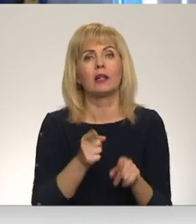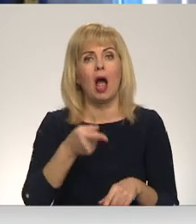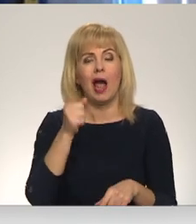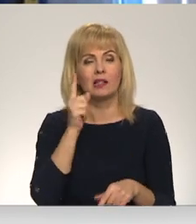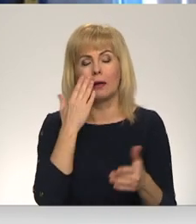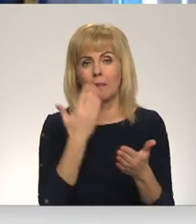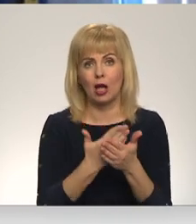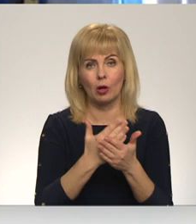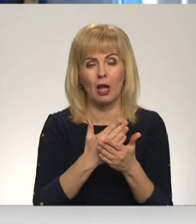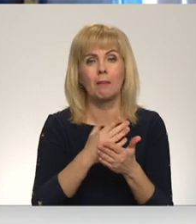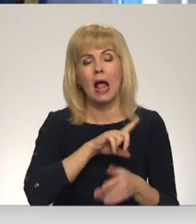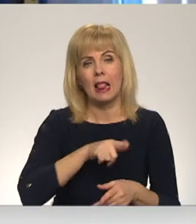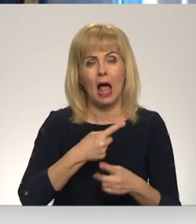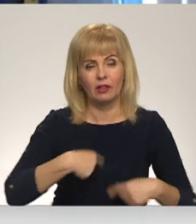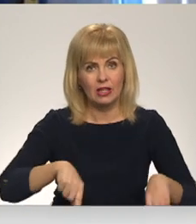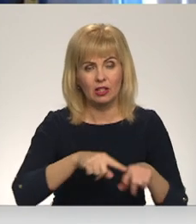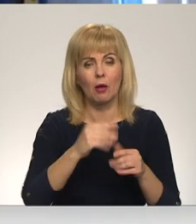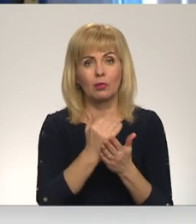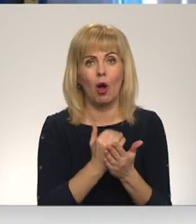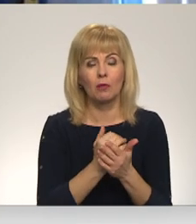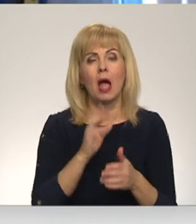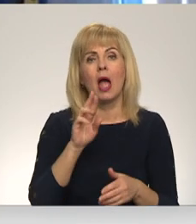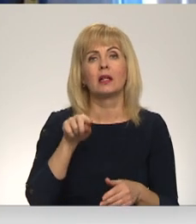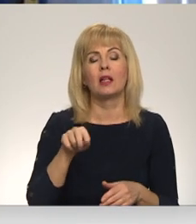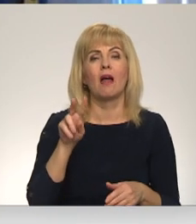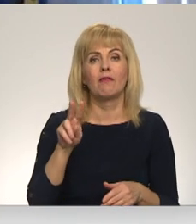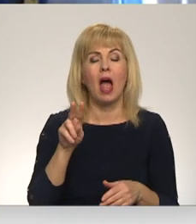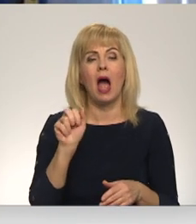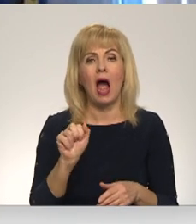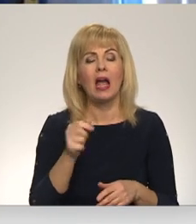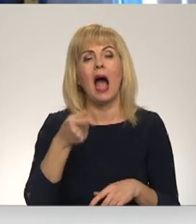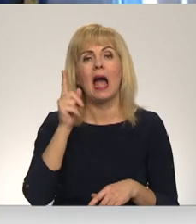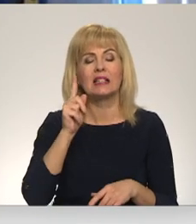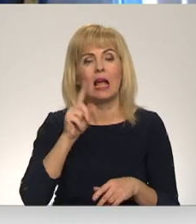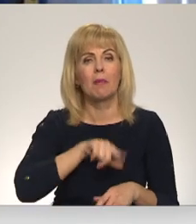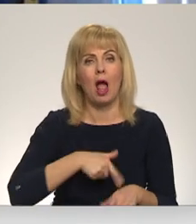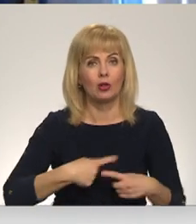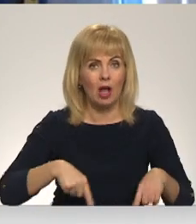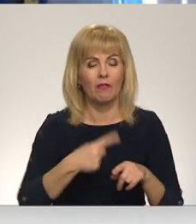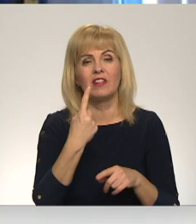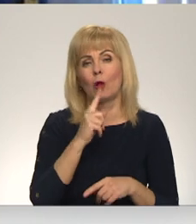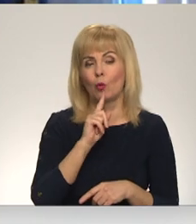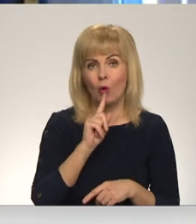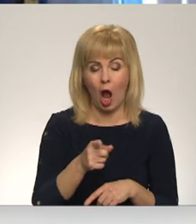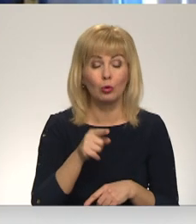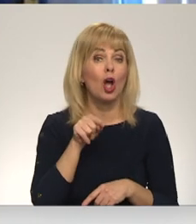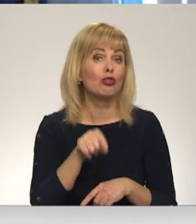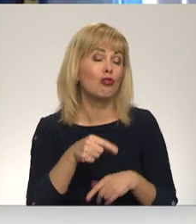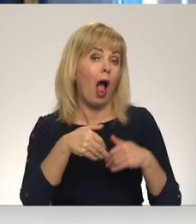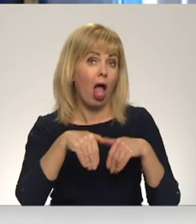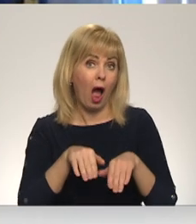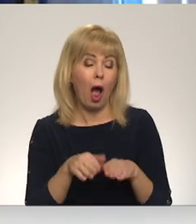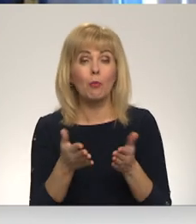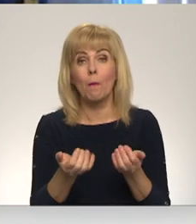būs spēkā Latvijas teritorijā uz vienu gadu. Šie lēmumi